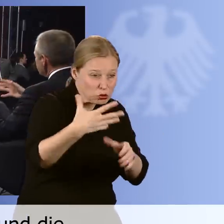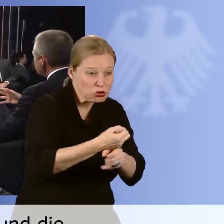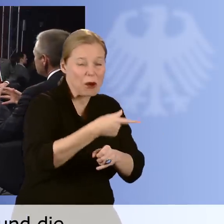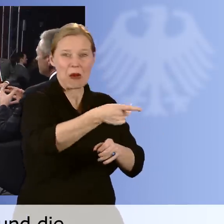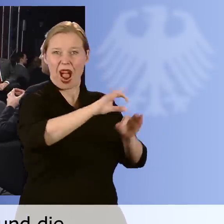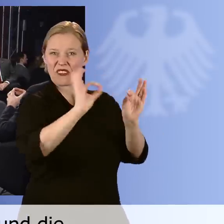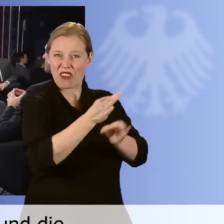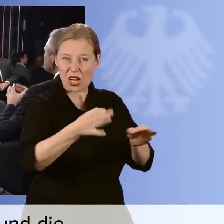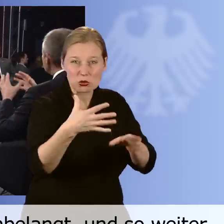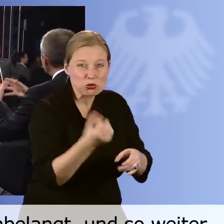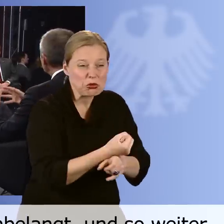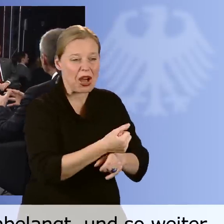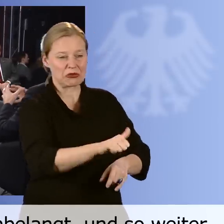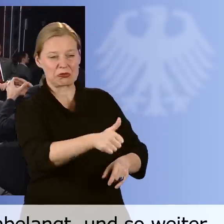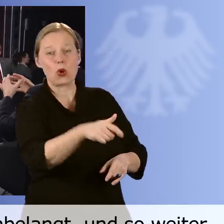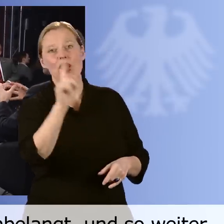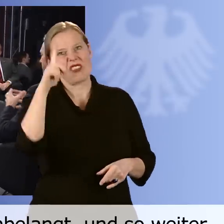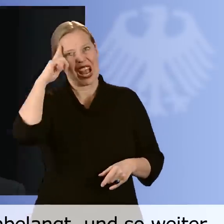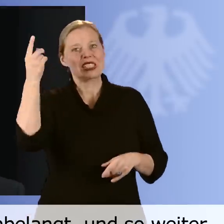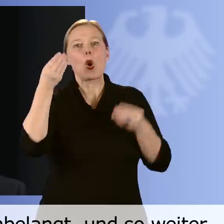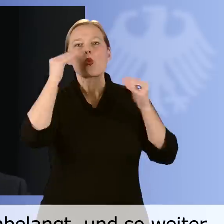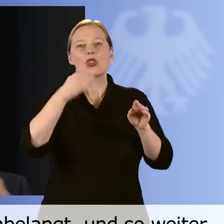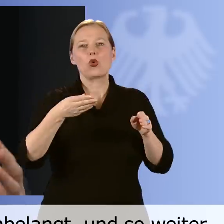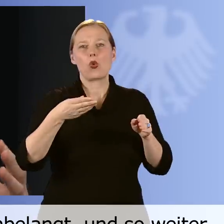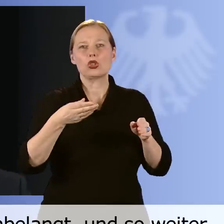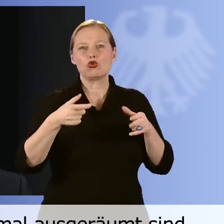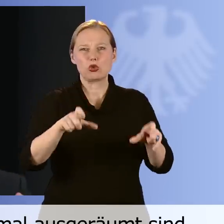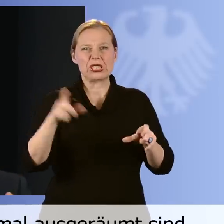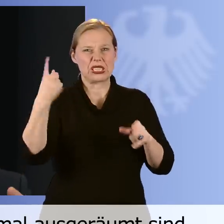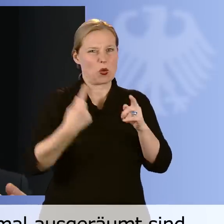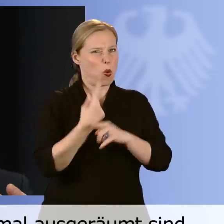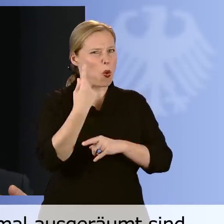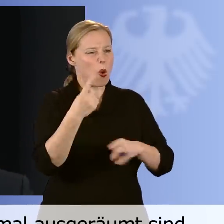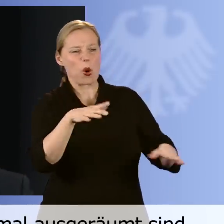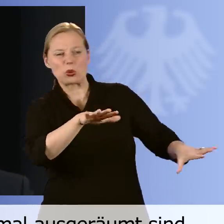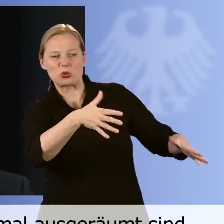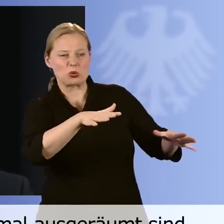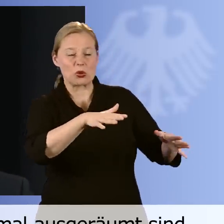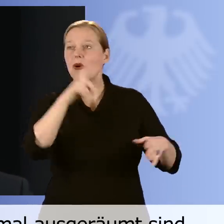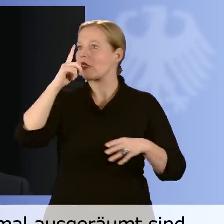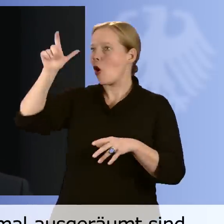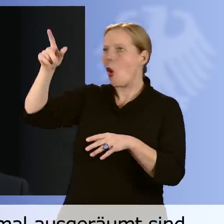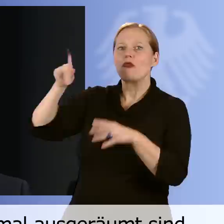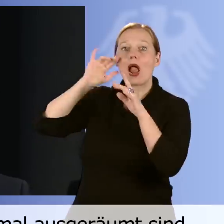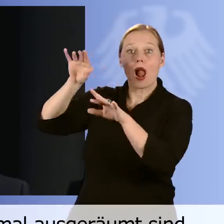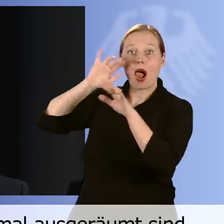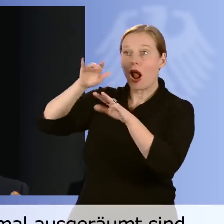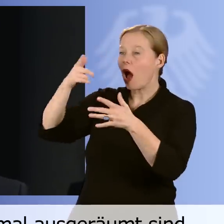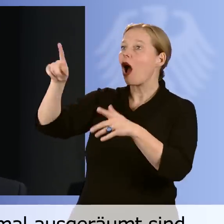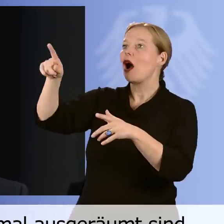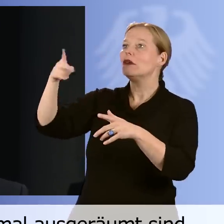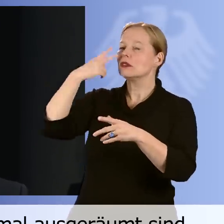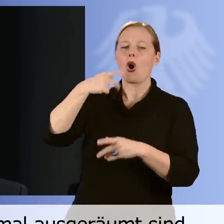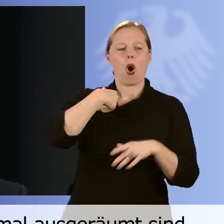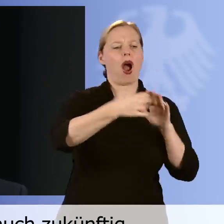was die Qualifikation anbelangt, was Kündigungsschutz anbelangt und so weiter. Wenn diese Einwände mal bearbeitet sind, dann gibt es oft